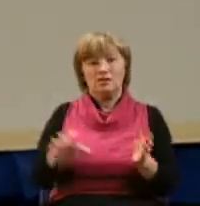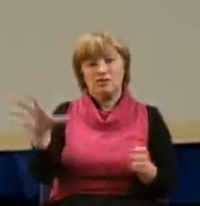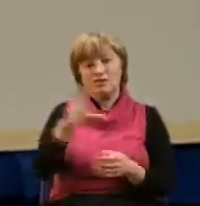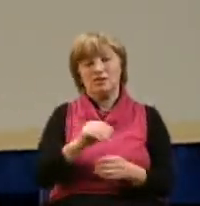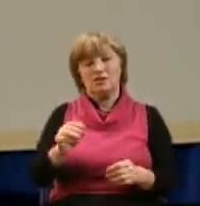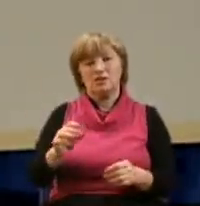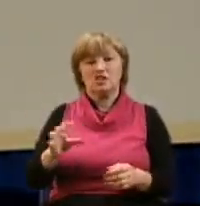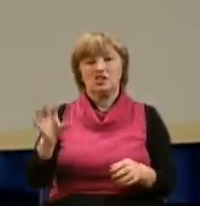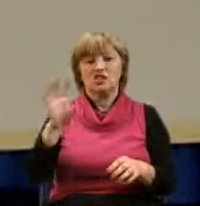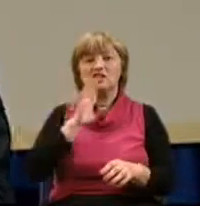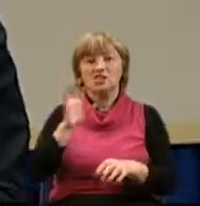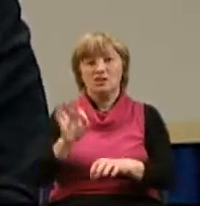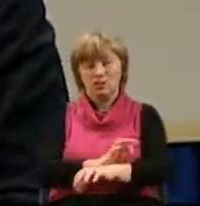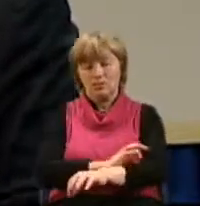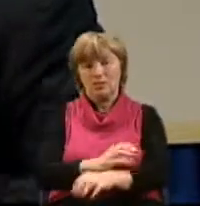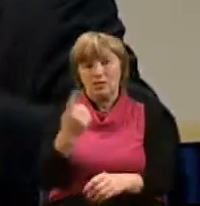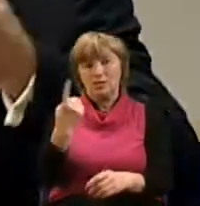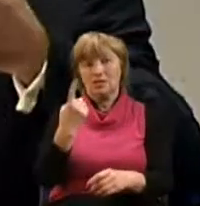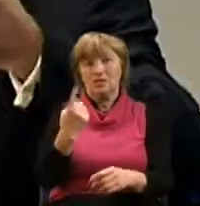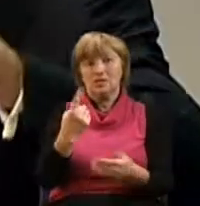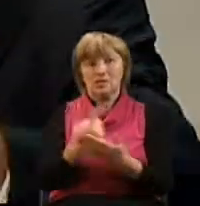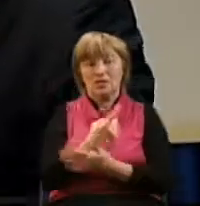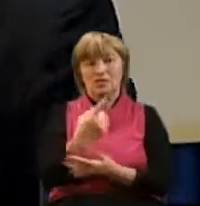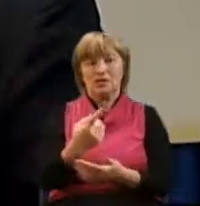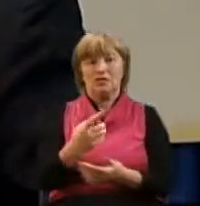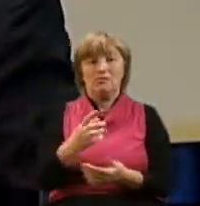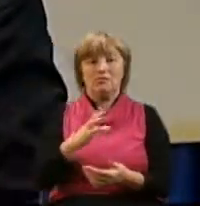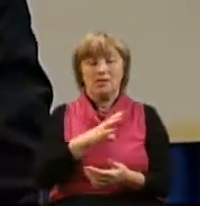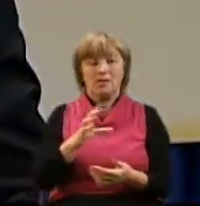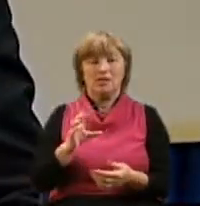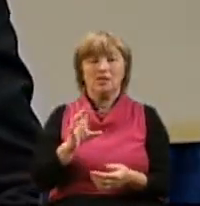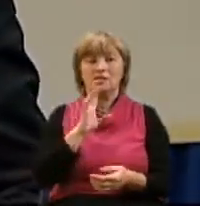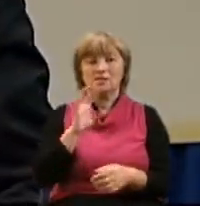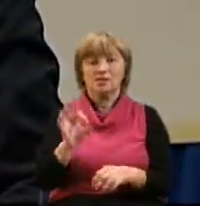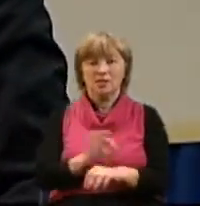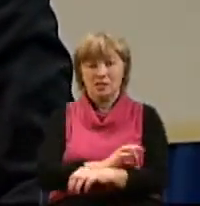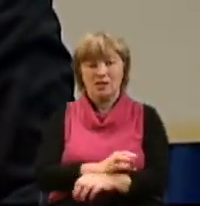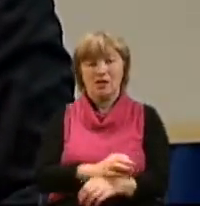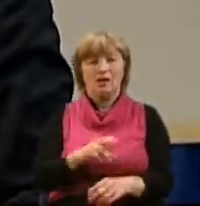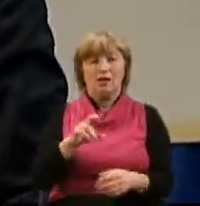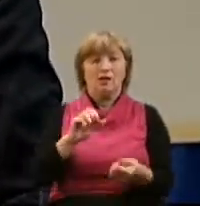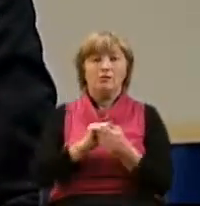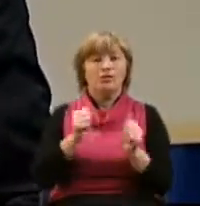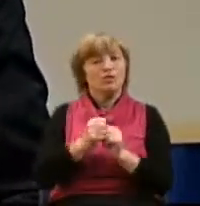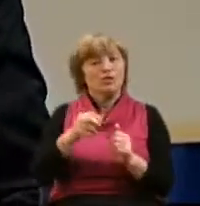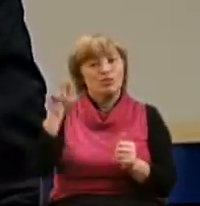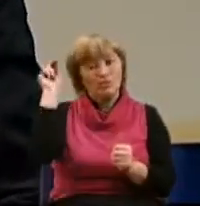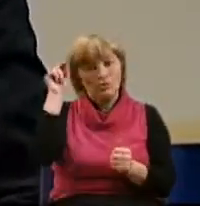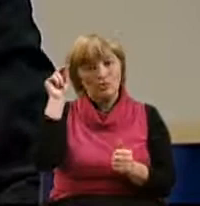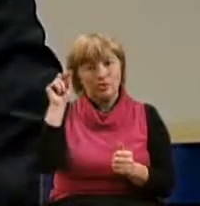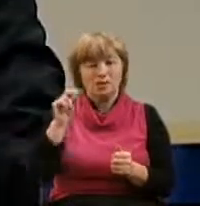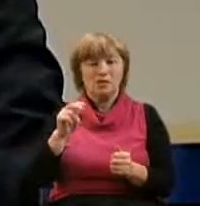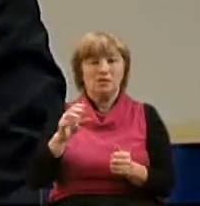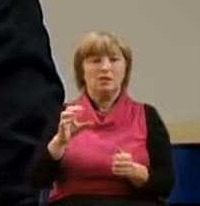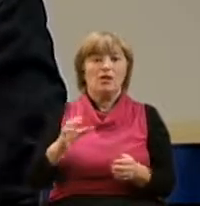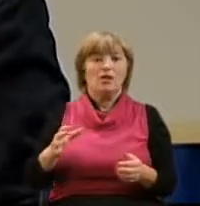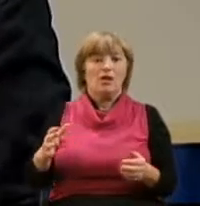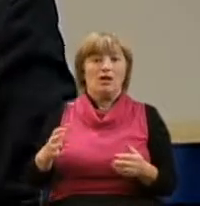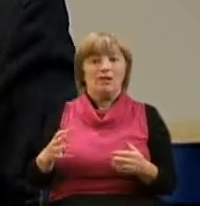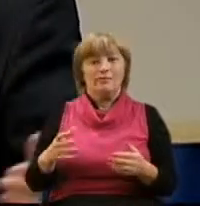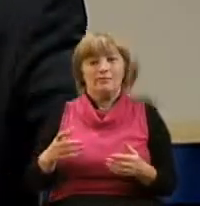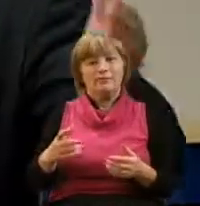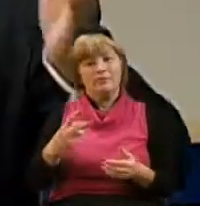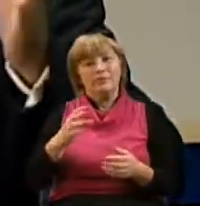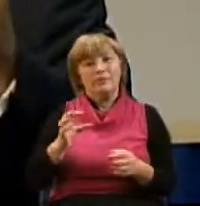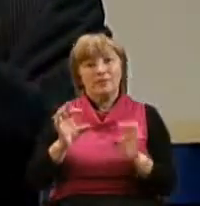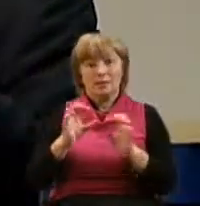распята его жена, и Петр, естественно, наставлял ее во время того, как она была распята, ободрял ее.